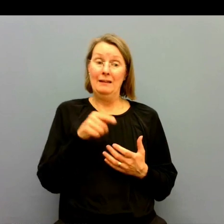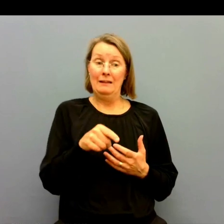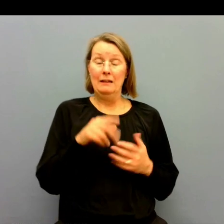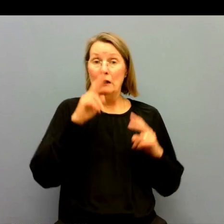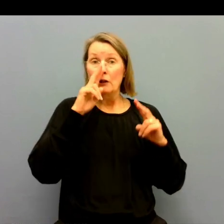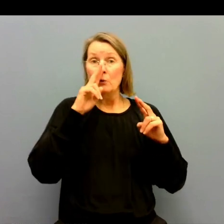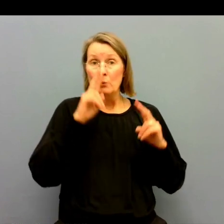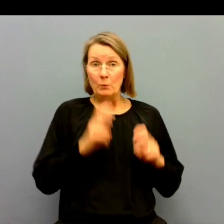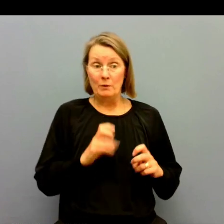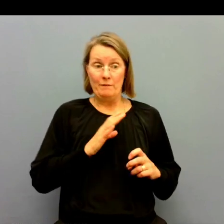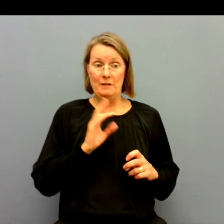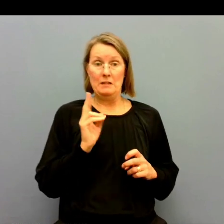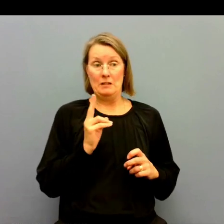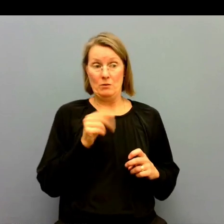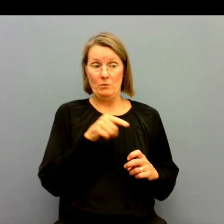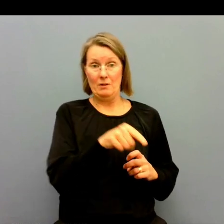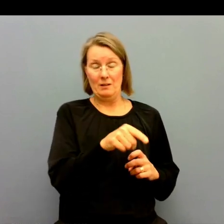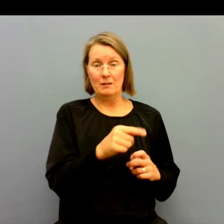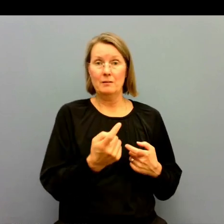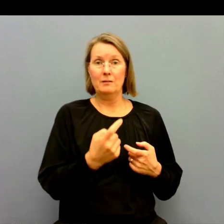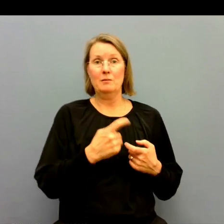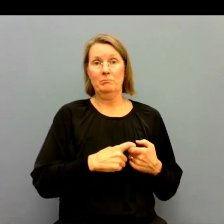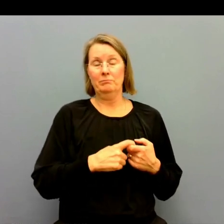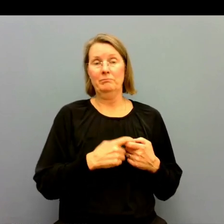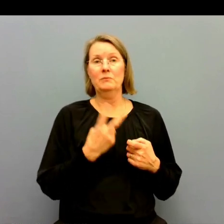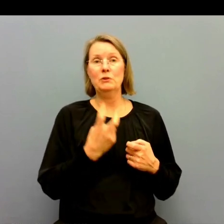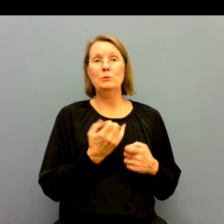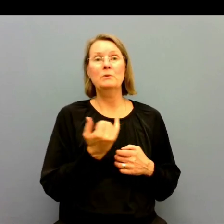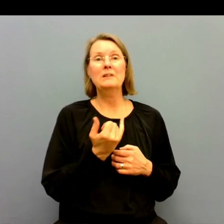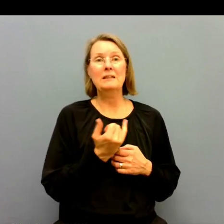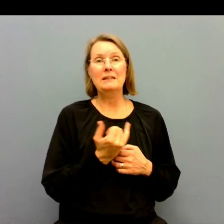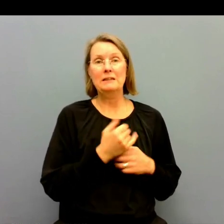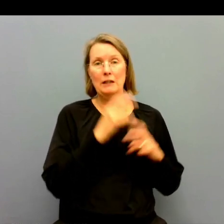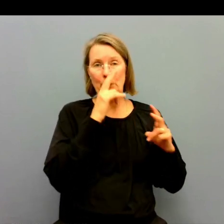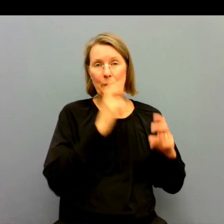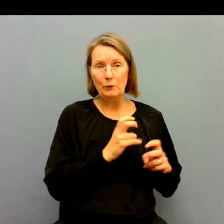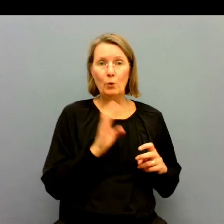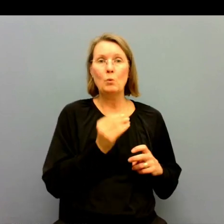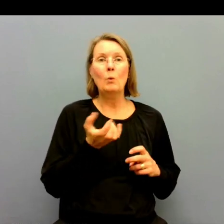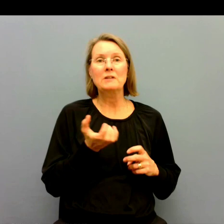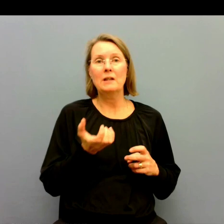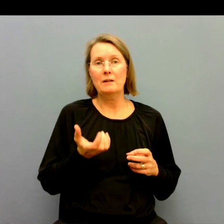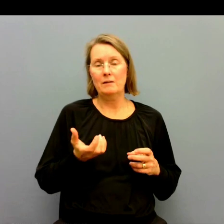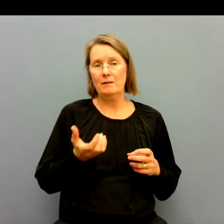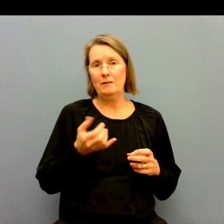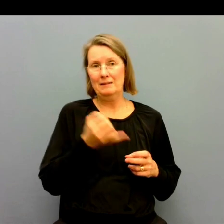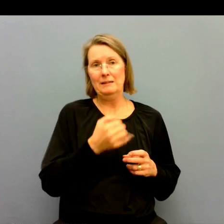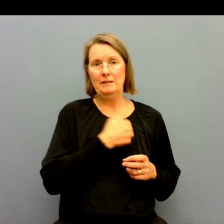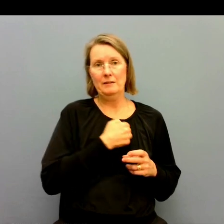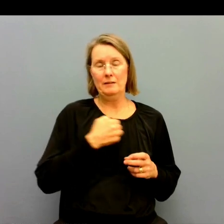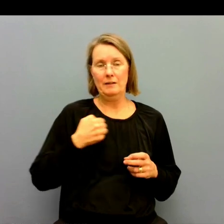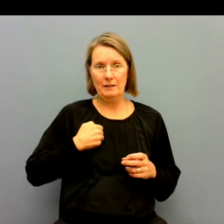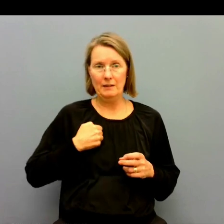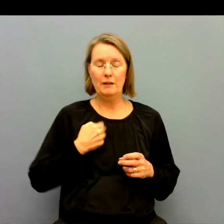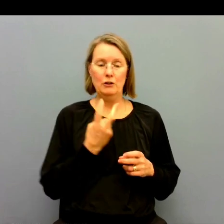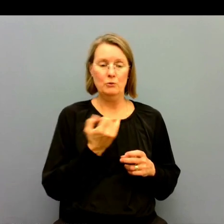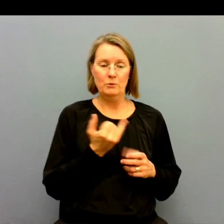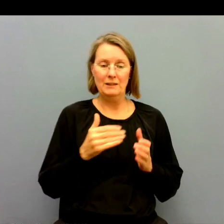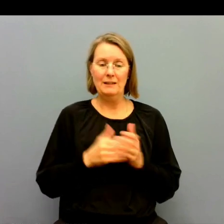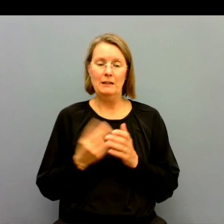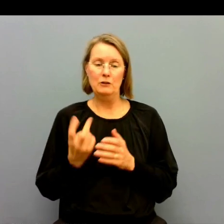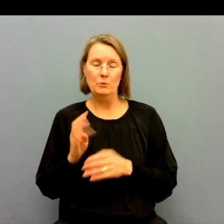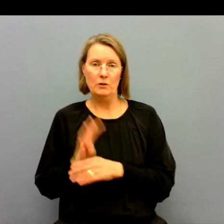Den utredning som finns nu. Den bygger på en utredning från 2010. Och då satt ju Centerpartiet med i regeringen 2010